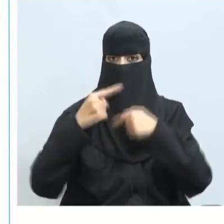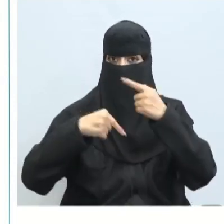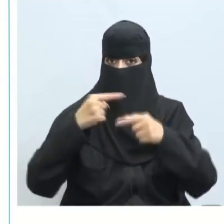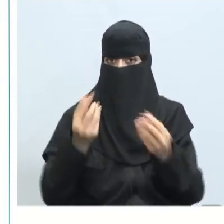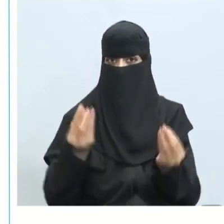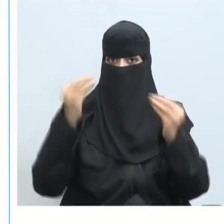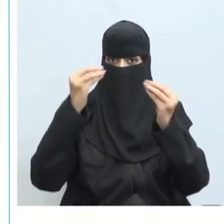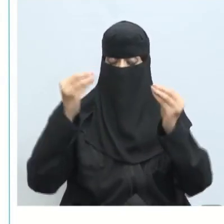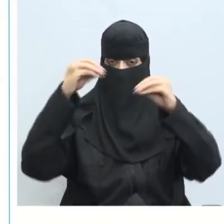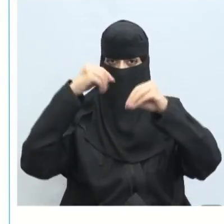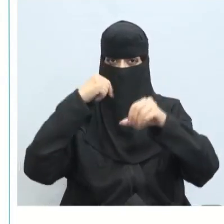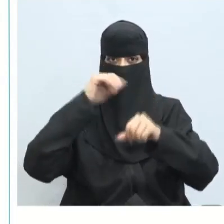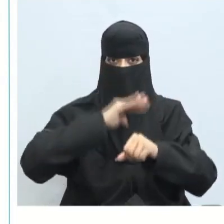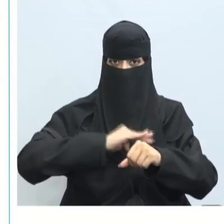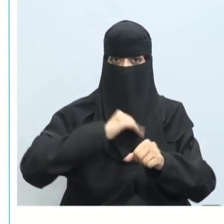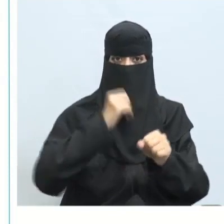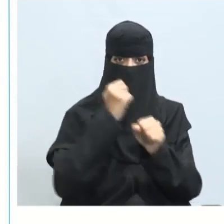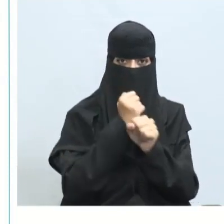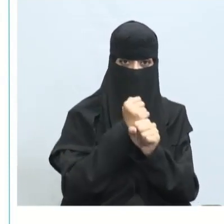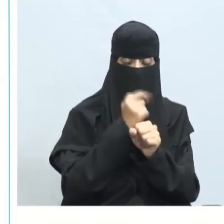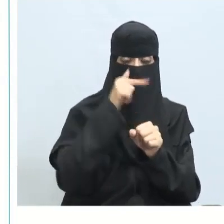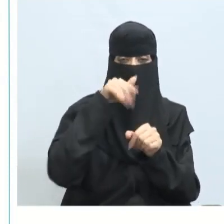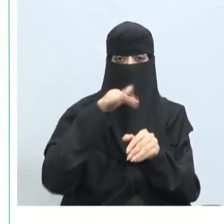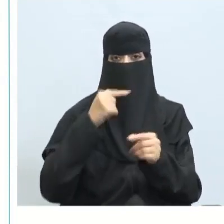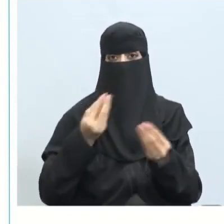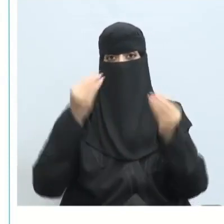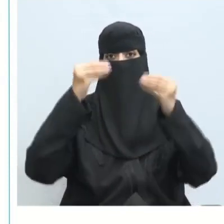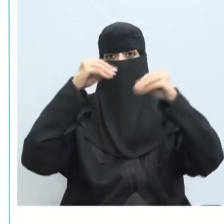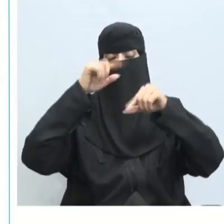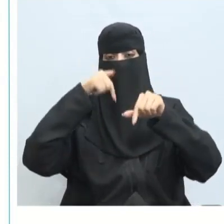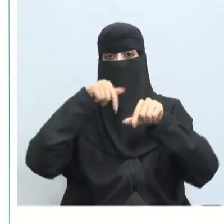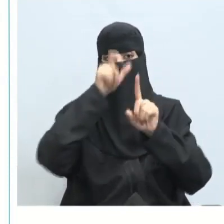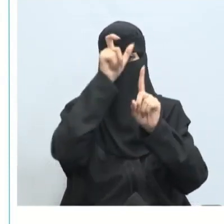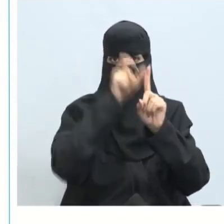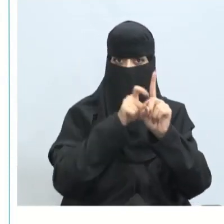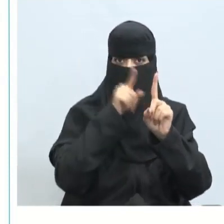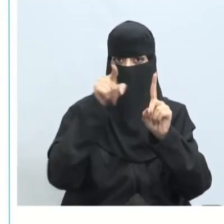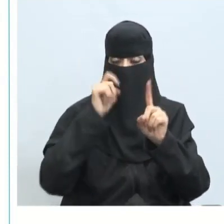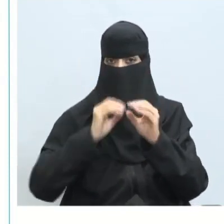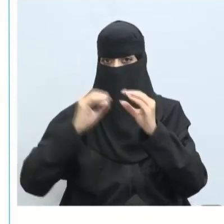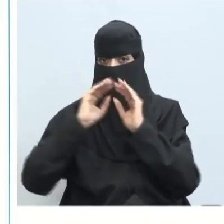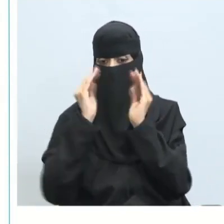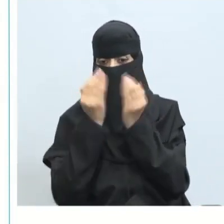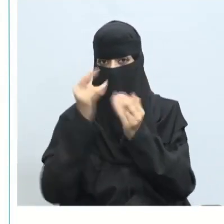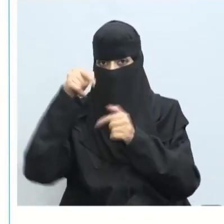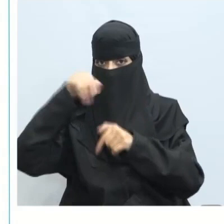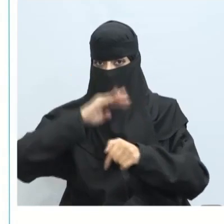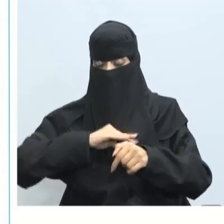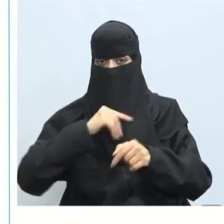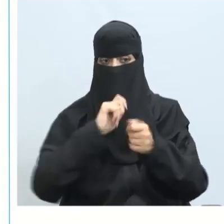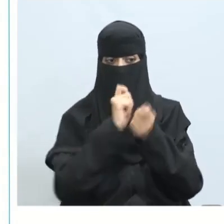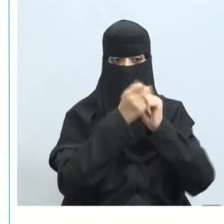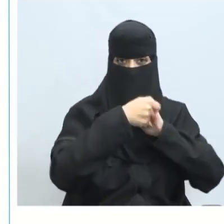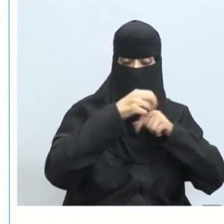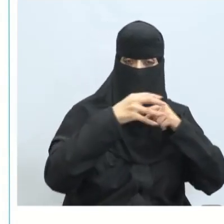زادت الضغوط على الموظف كلما توقعنا أن يكون هذا الضغط إدارة الموظف لهذا الضغط قد تكون تحوله من سلبا إلى